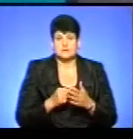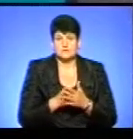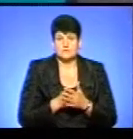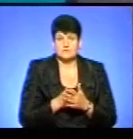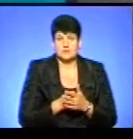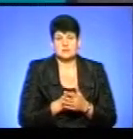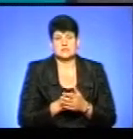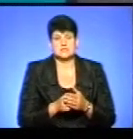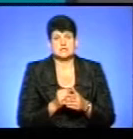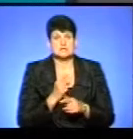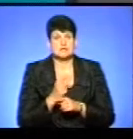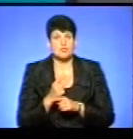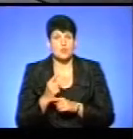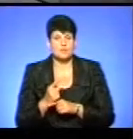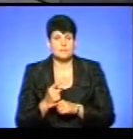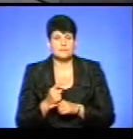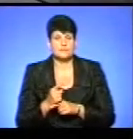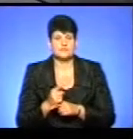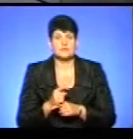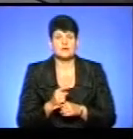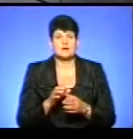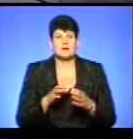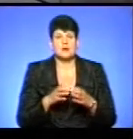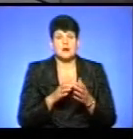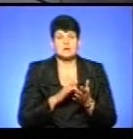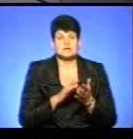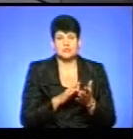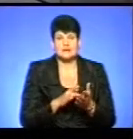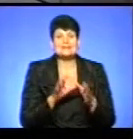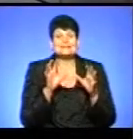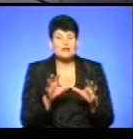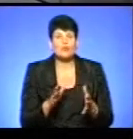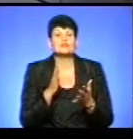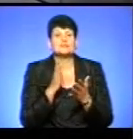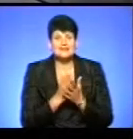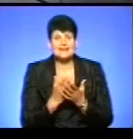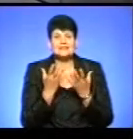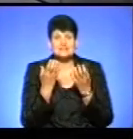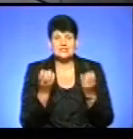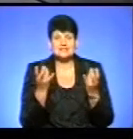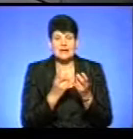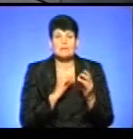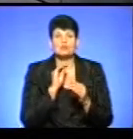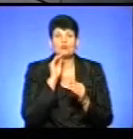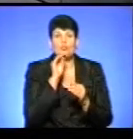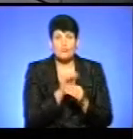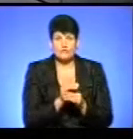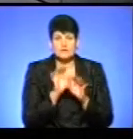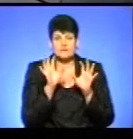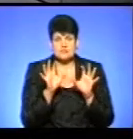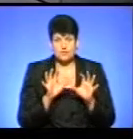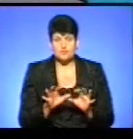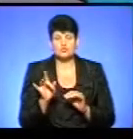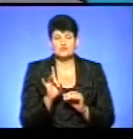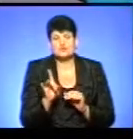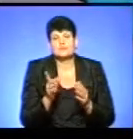гастролів. Бачите, закон є і ще треба доповнення, мабуть, до закону, щоби все-таки